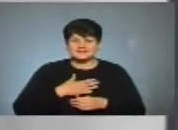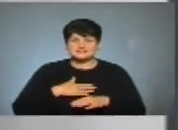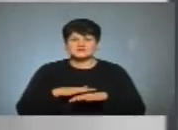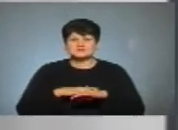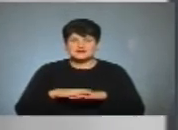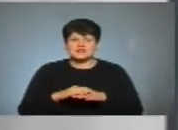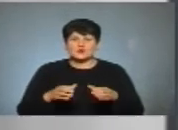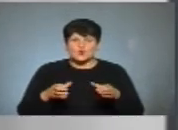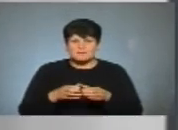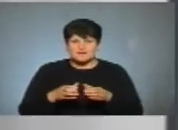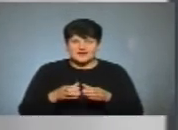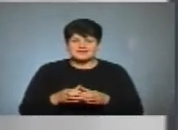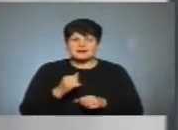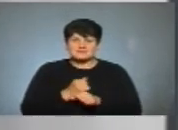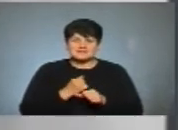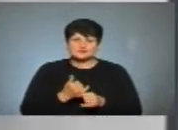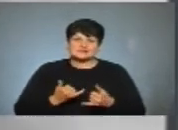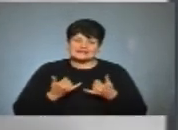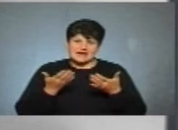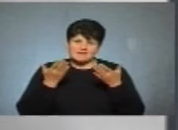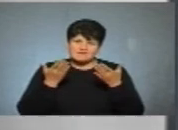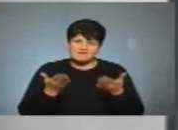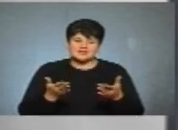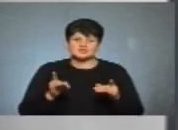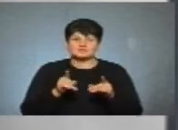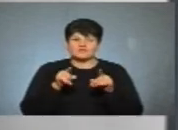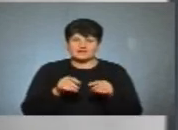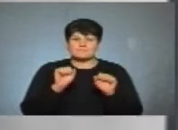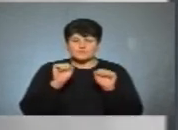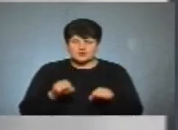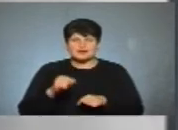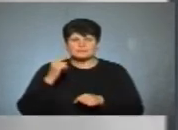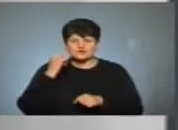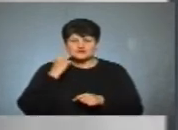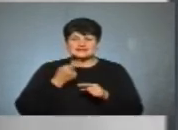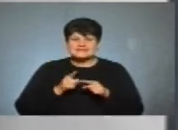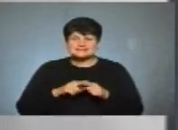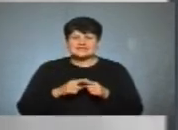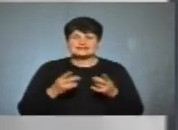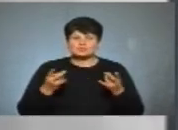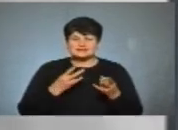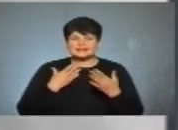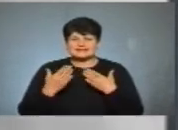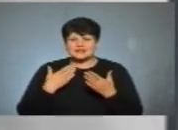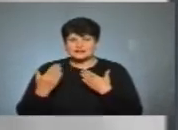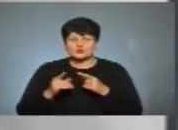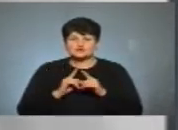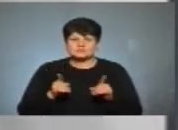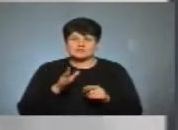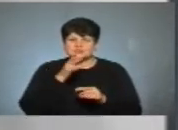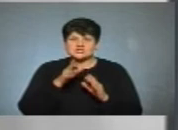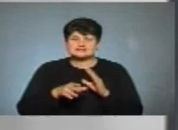Команда Суспільного працює для вас, аби ви могли почути цей необхідний діалог, який особливо під час виборів